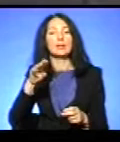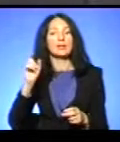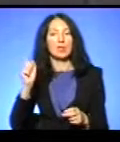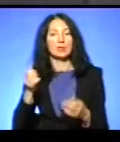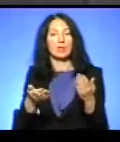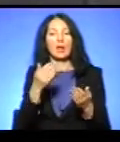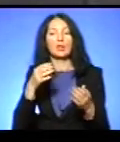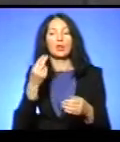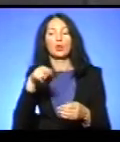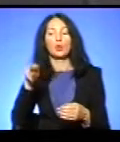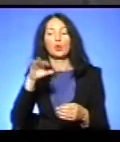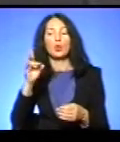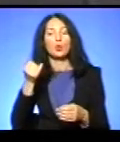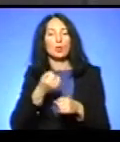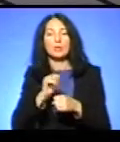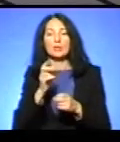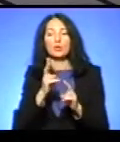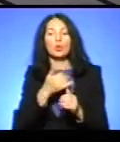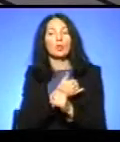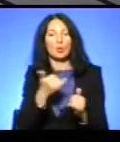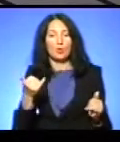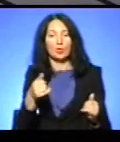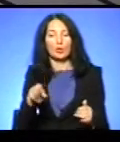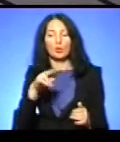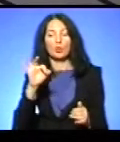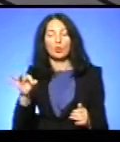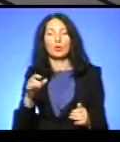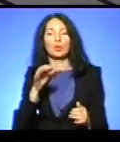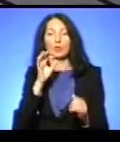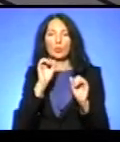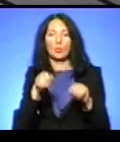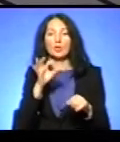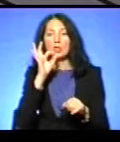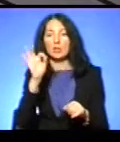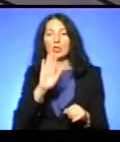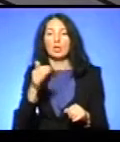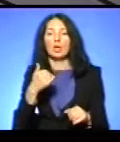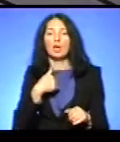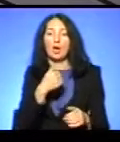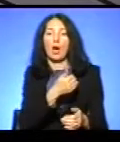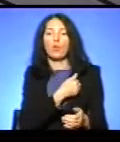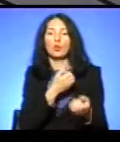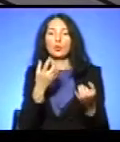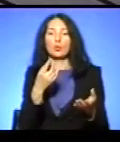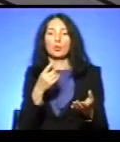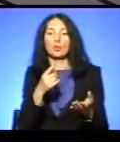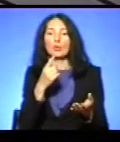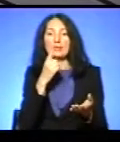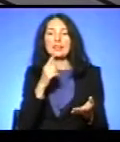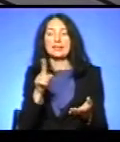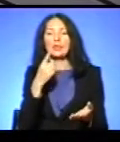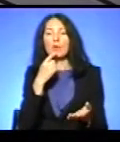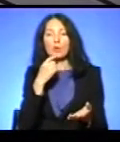заставити ніхто не може. Він може сказати, ні, я все-таки схиляюсь більше до запору з периферичної крові. Все, на цьому розмова